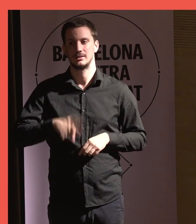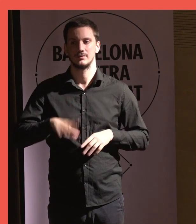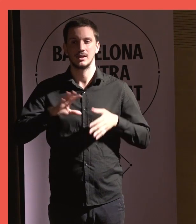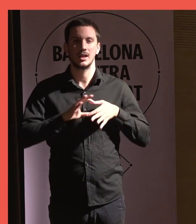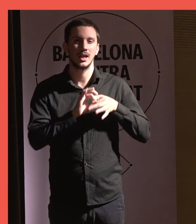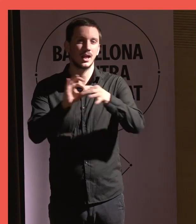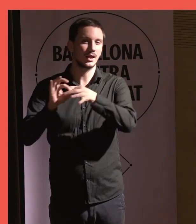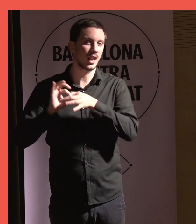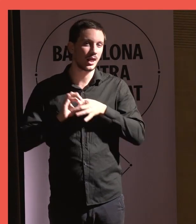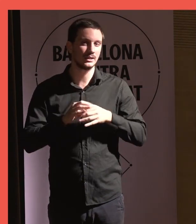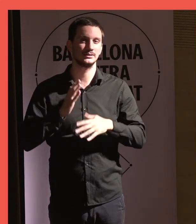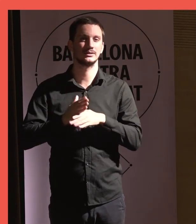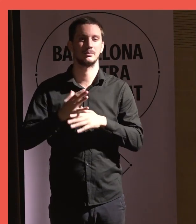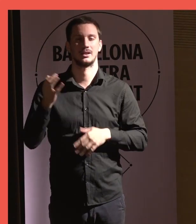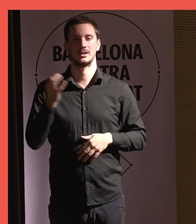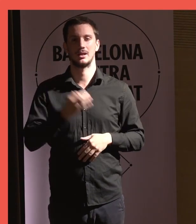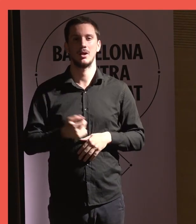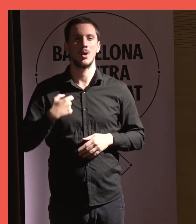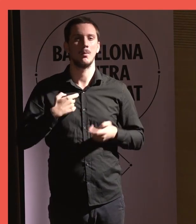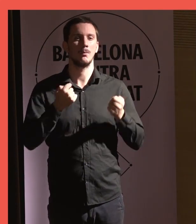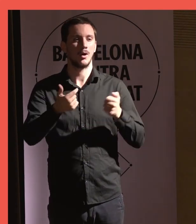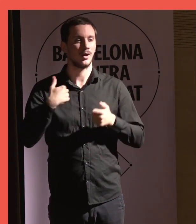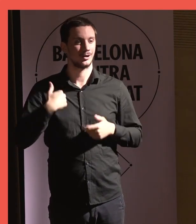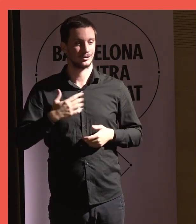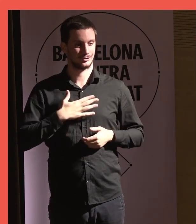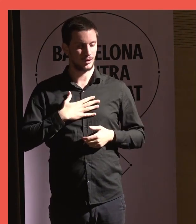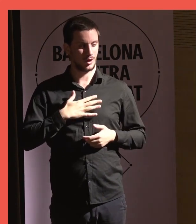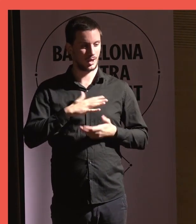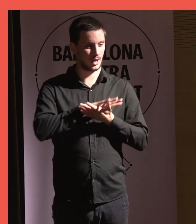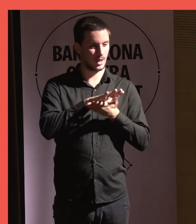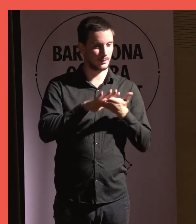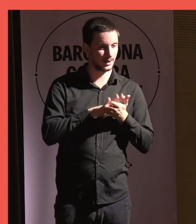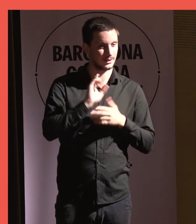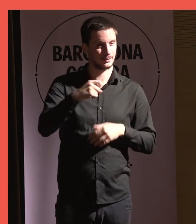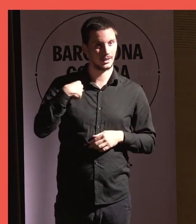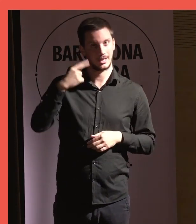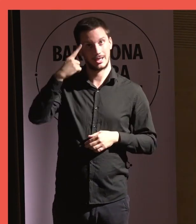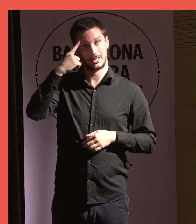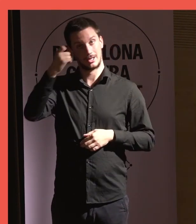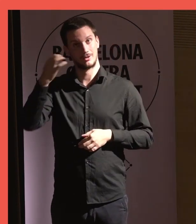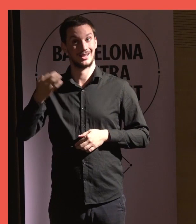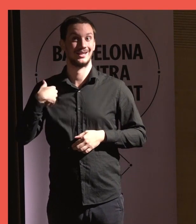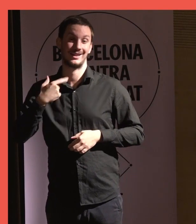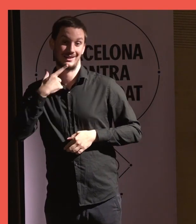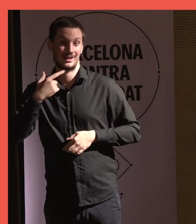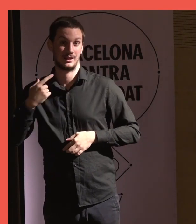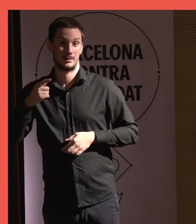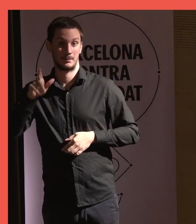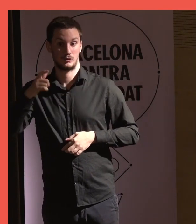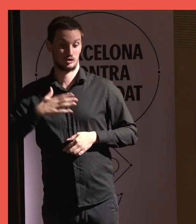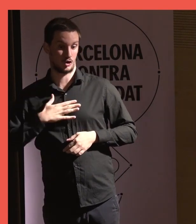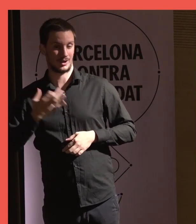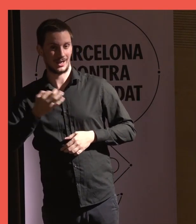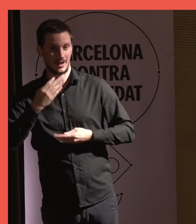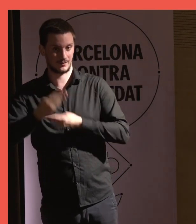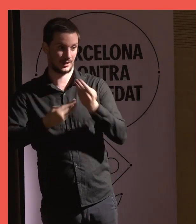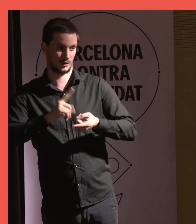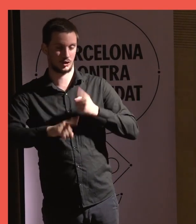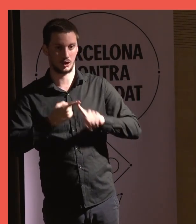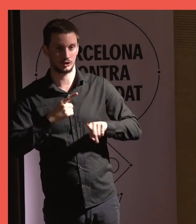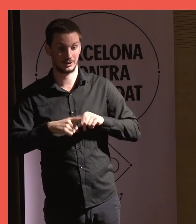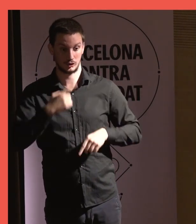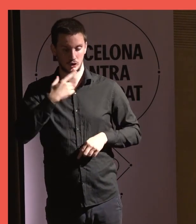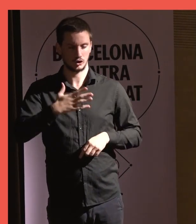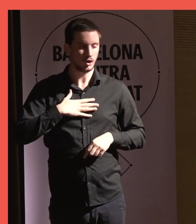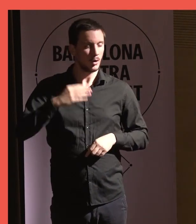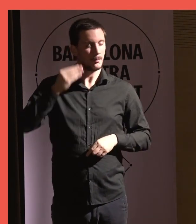relacionant sempre és una mica el jo que parla i el que recordem és el jo que fa, que fa coses, no? i el jo